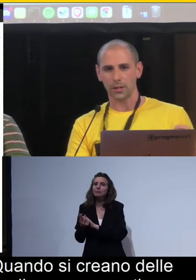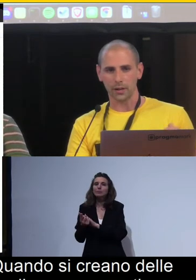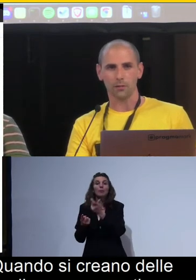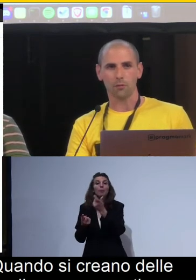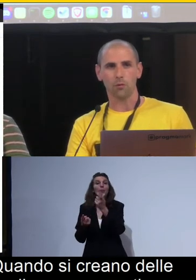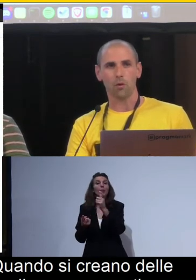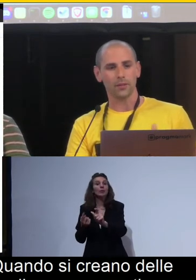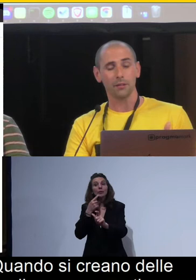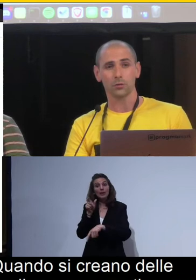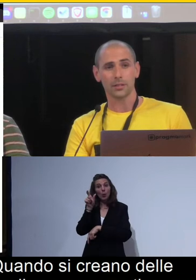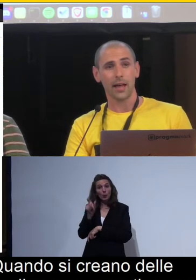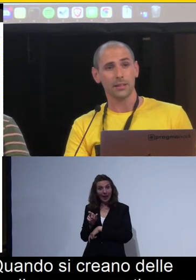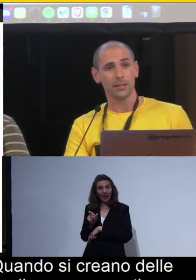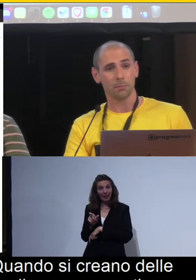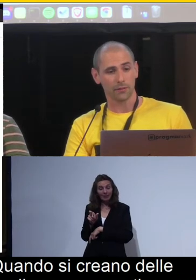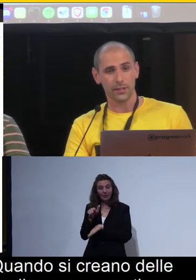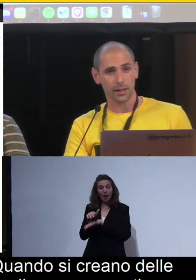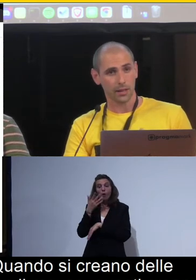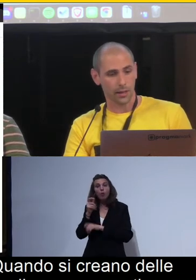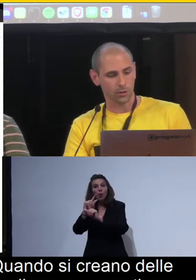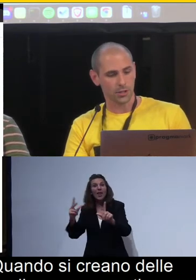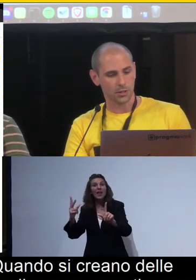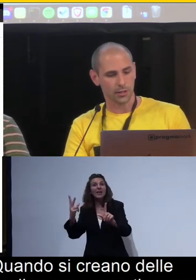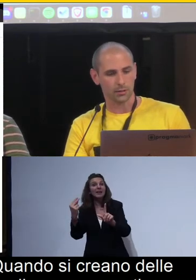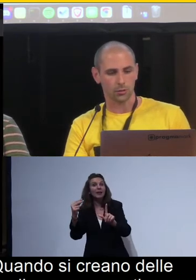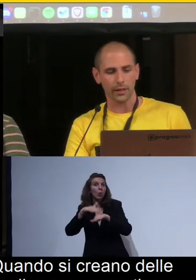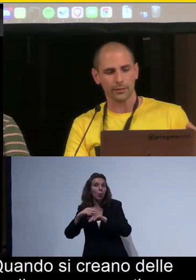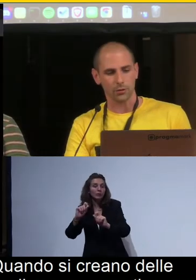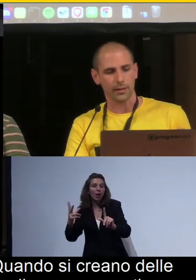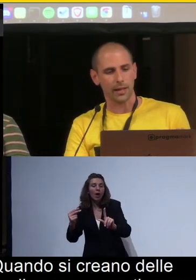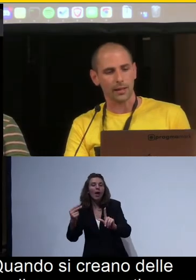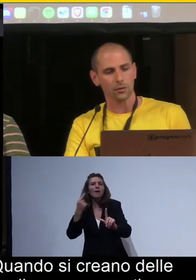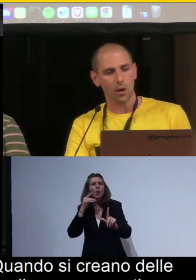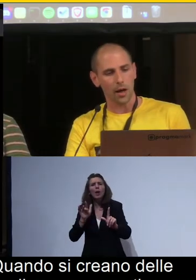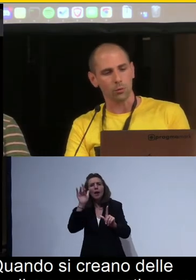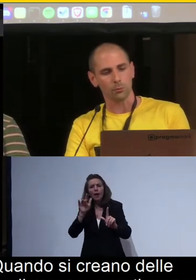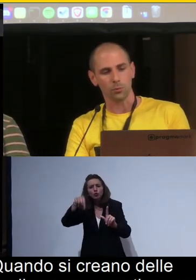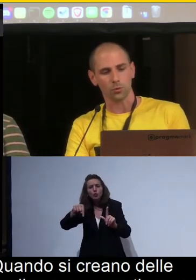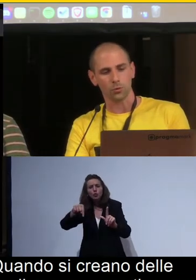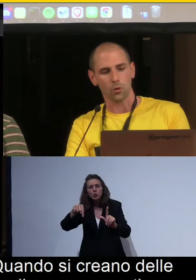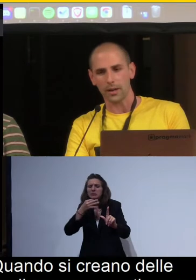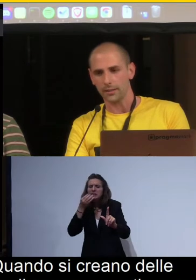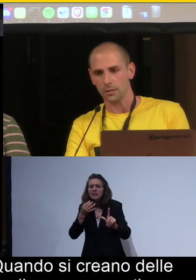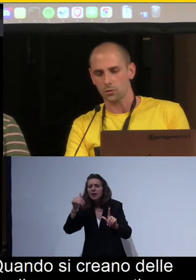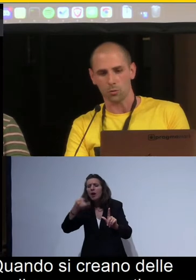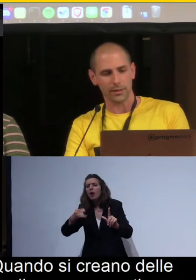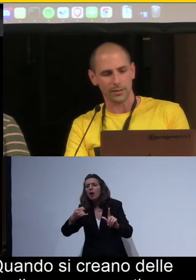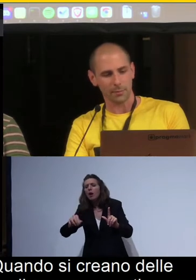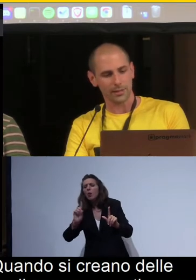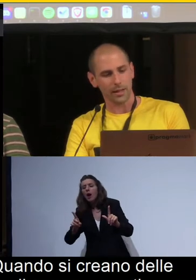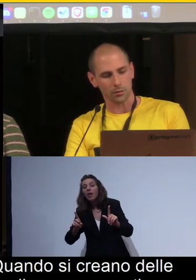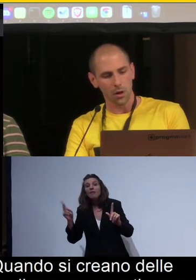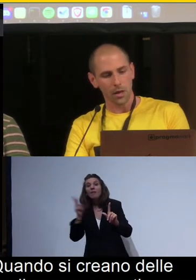utente con lo screen reader vuole andare in fondo alla slide per vedere che cosa c'è scritto, in realtà non sta andando all'ultimo punto a chiedere se ci sono